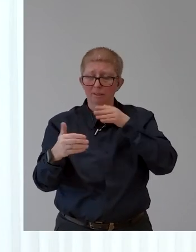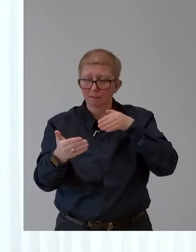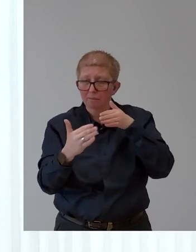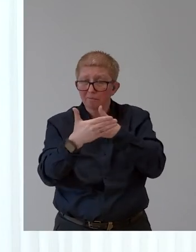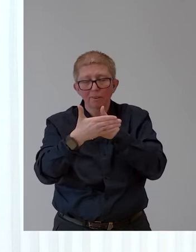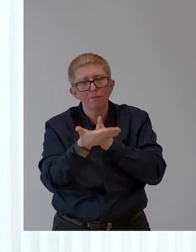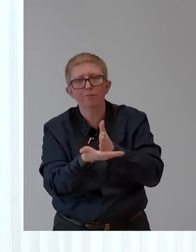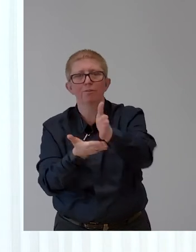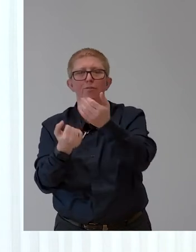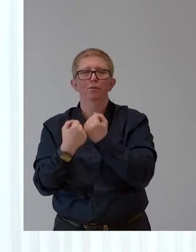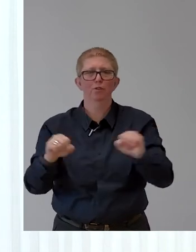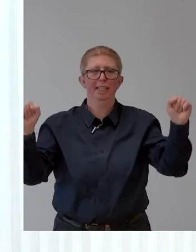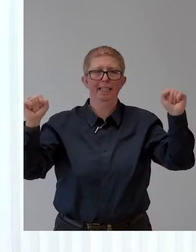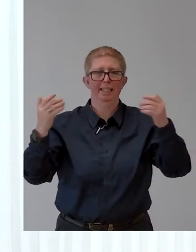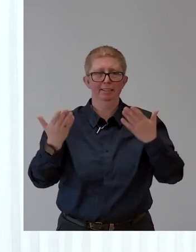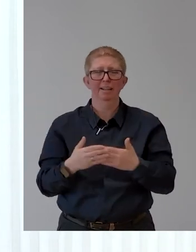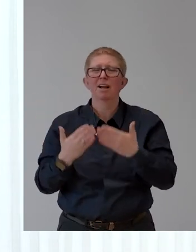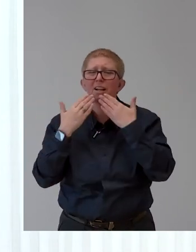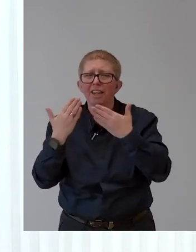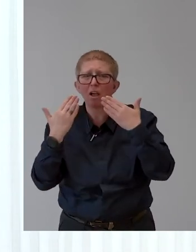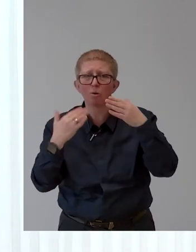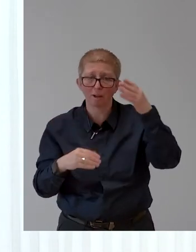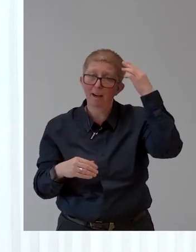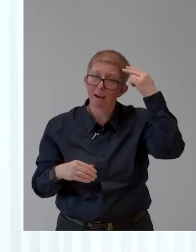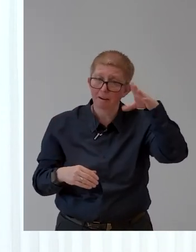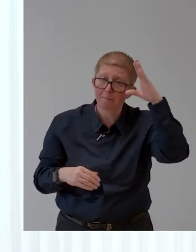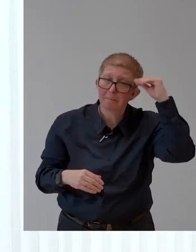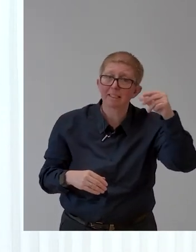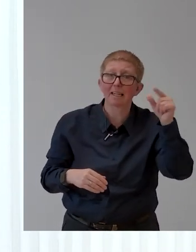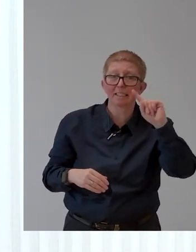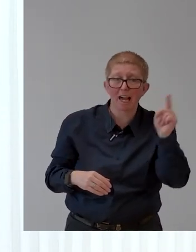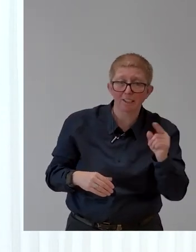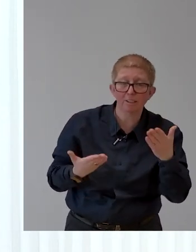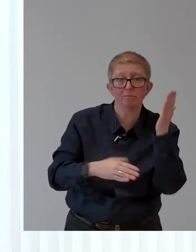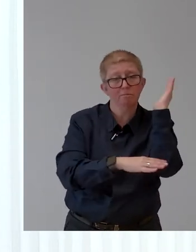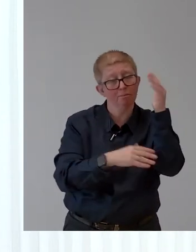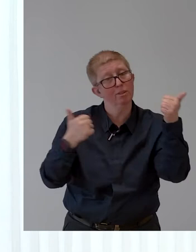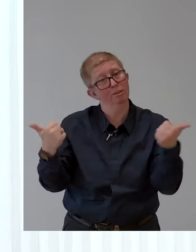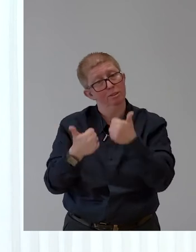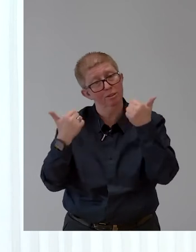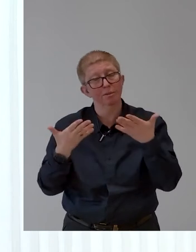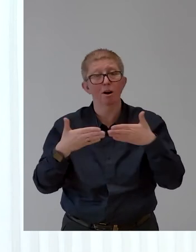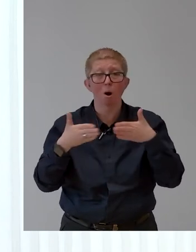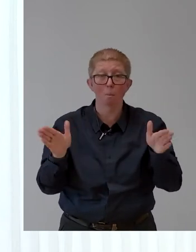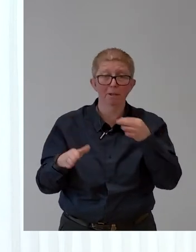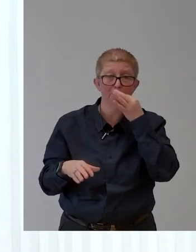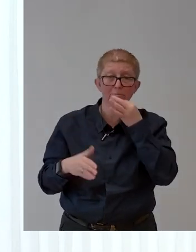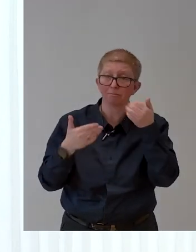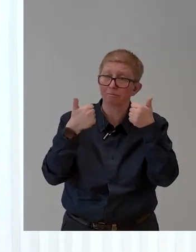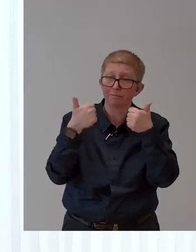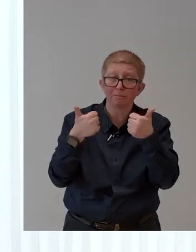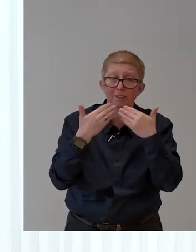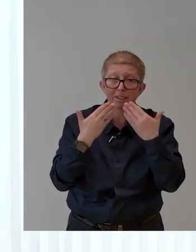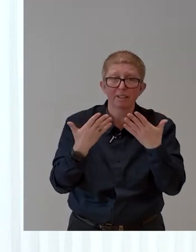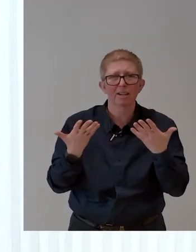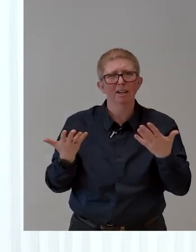Thank you, Mr. Zaterziel, for your commitment and also for your great and open speech. I would have some questions